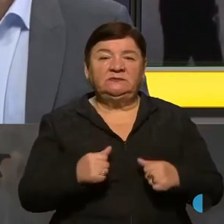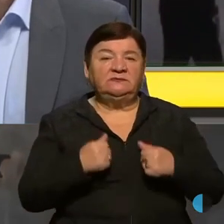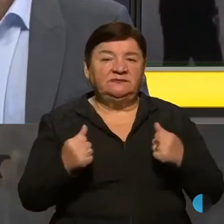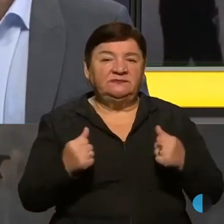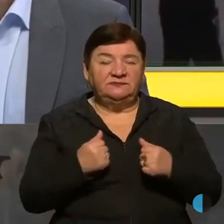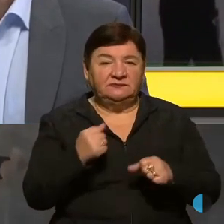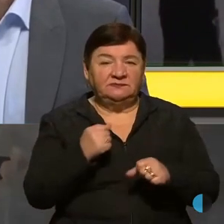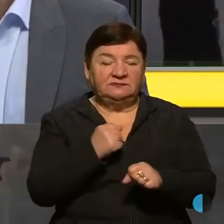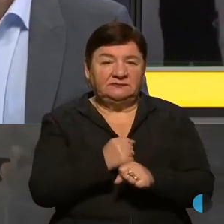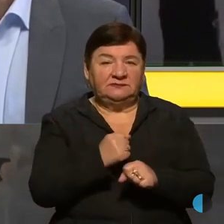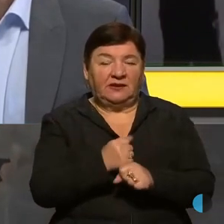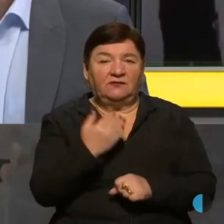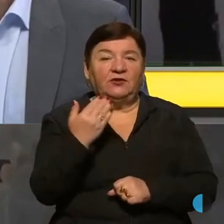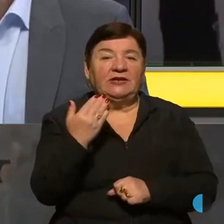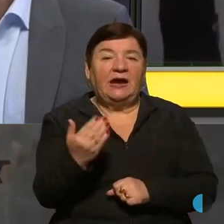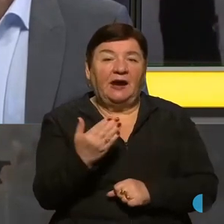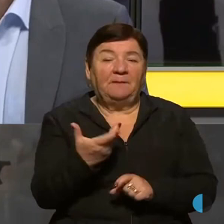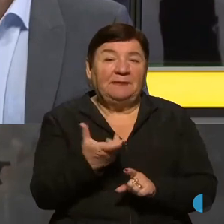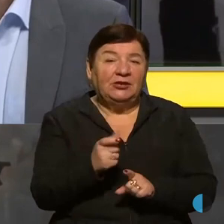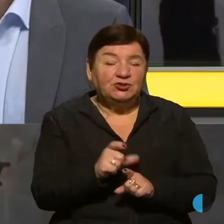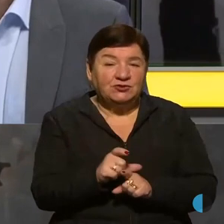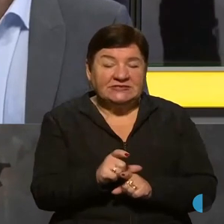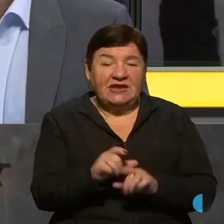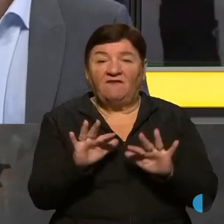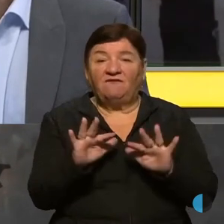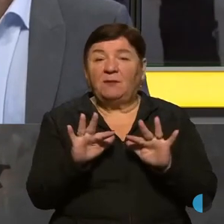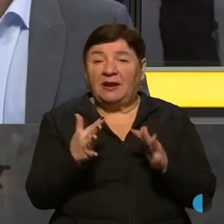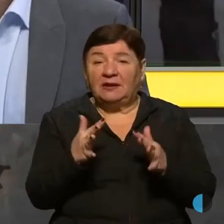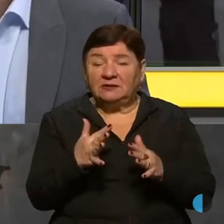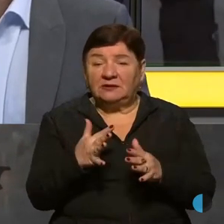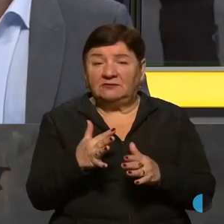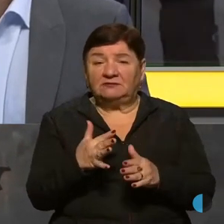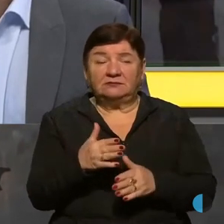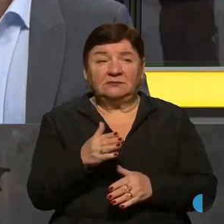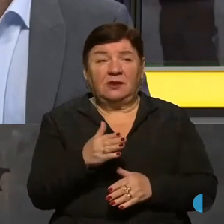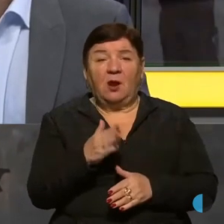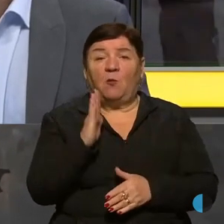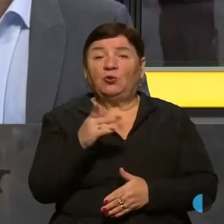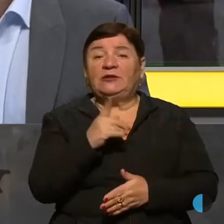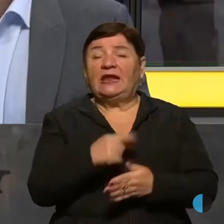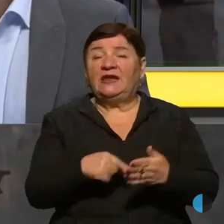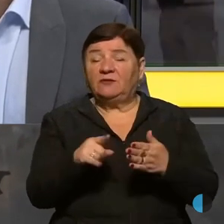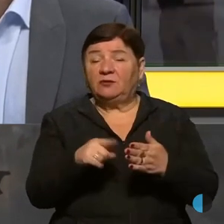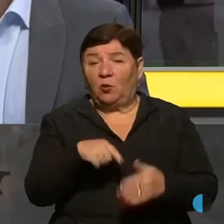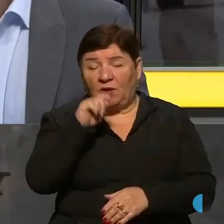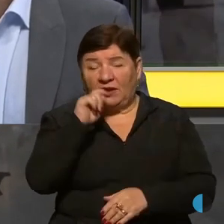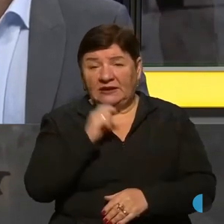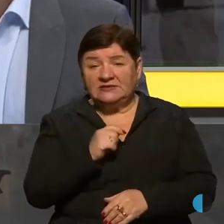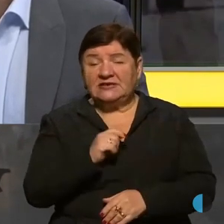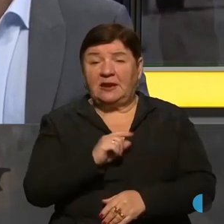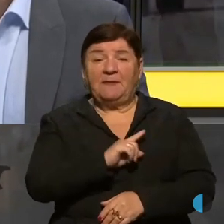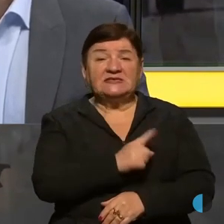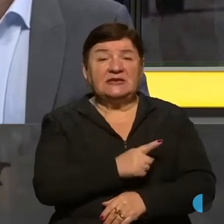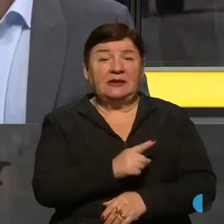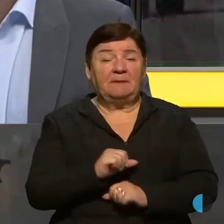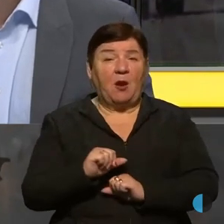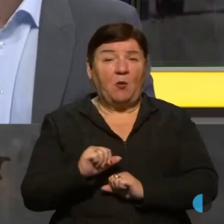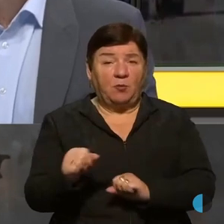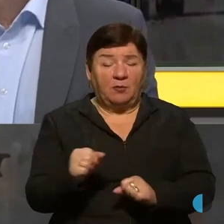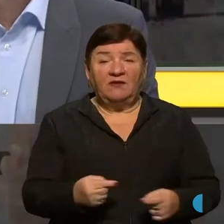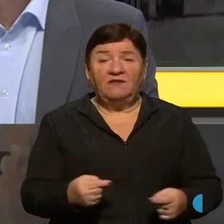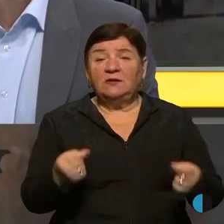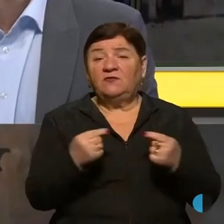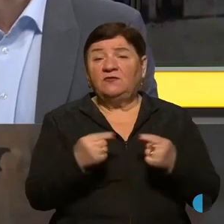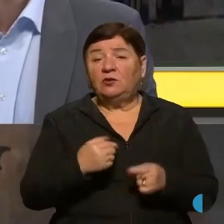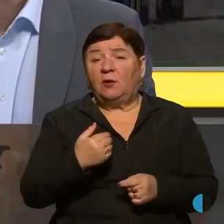робити, але вона в більшості випадків буде ліквідована українськими селами опору. Відповідно,